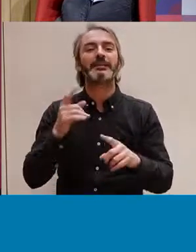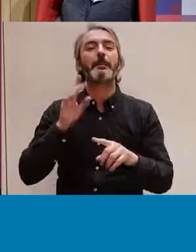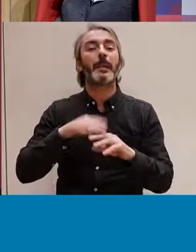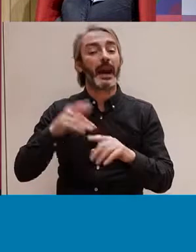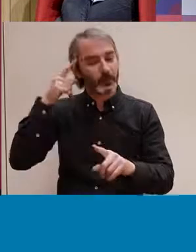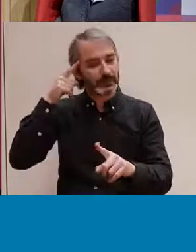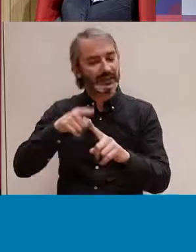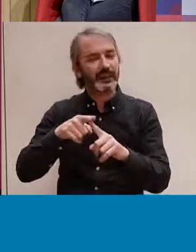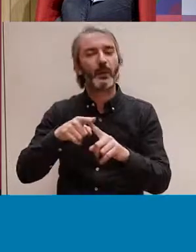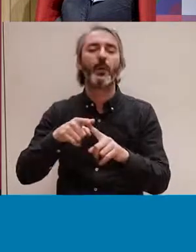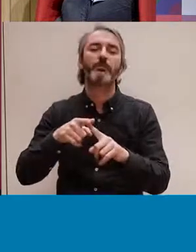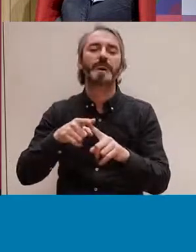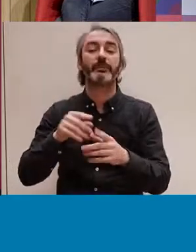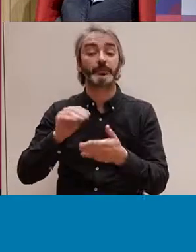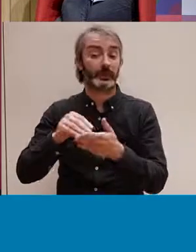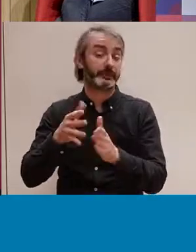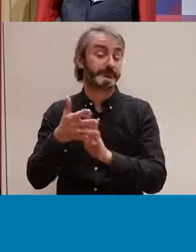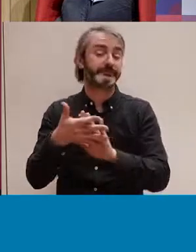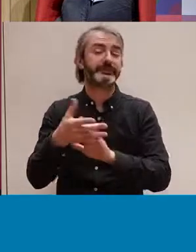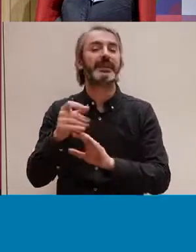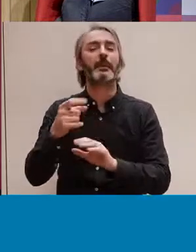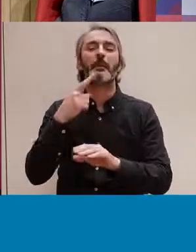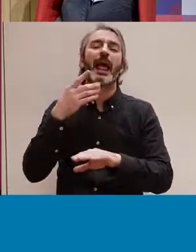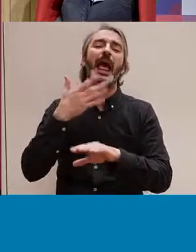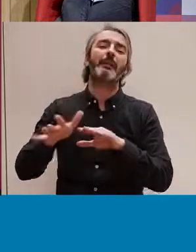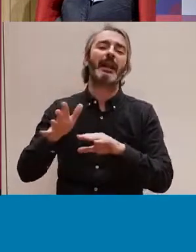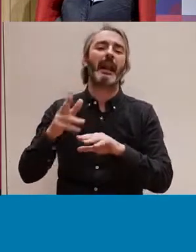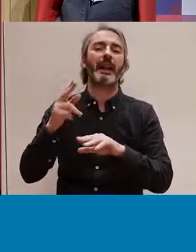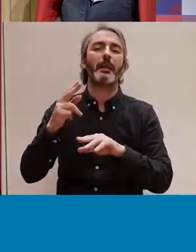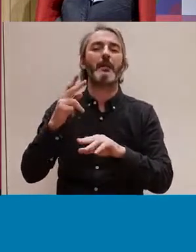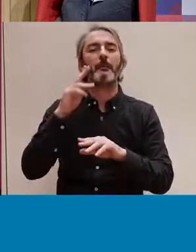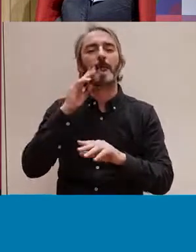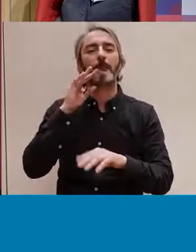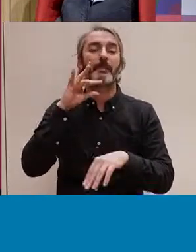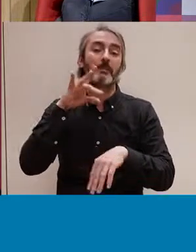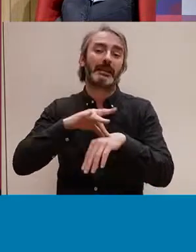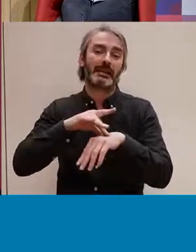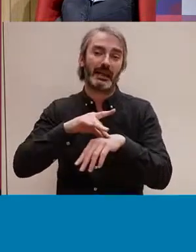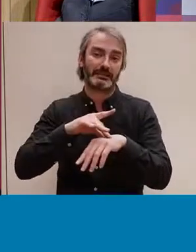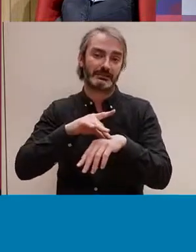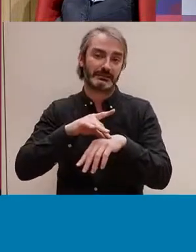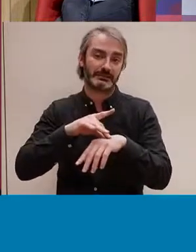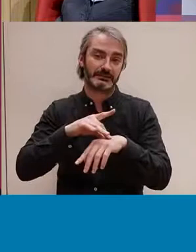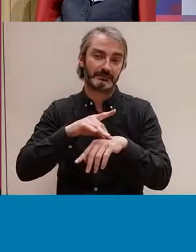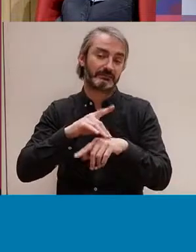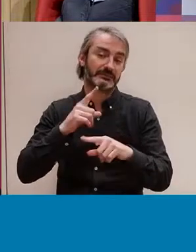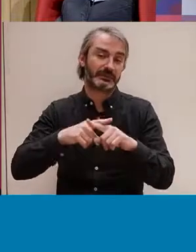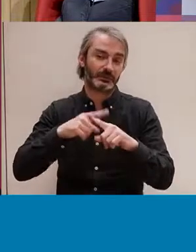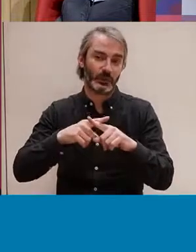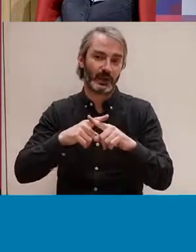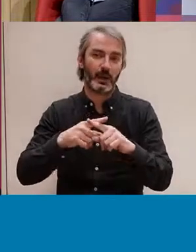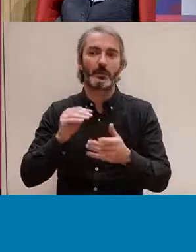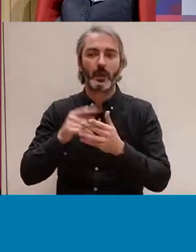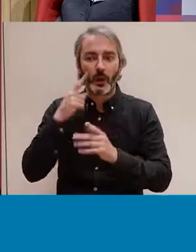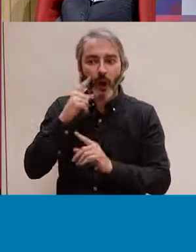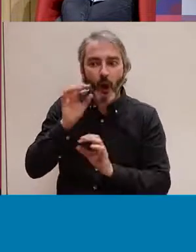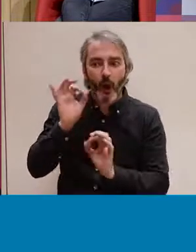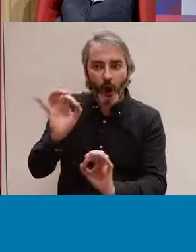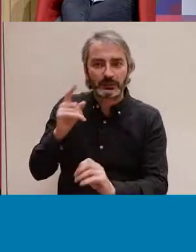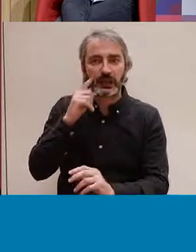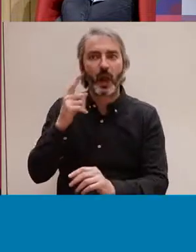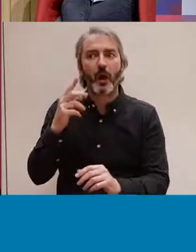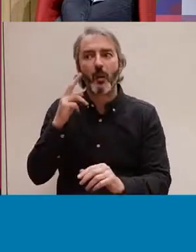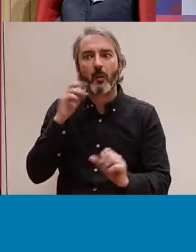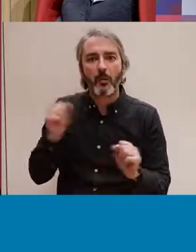de riscos. Moltes vegades lligat a un discurs de la por que el que pretén no és responsabilitzar, sobretot pel que fa a adolescents